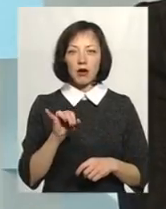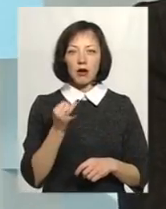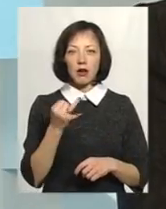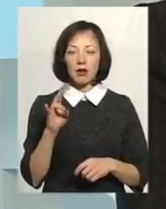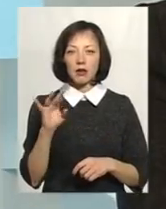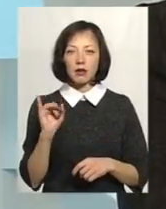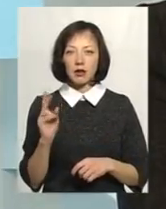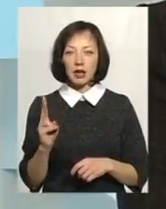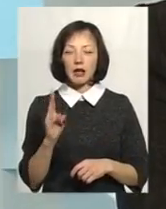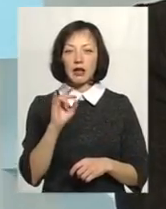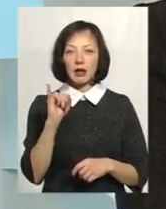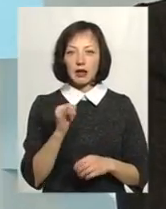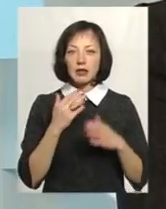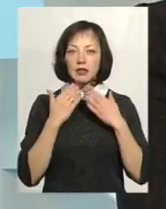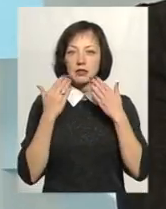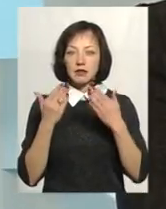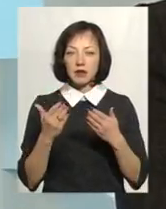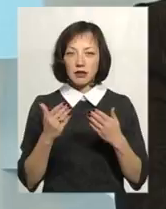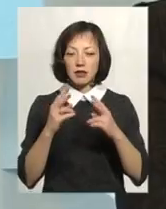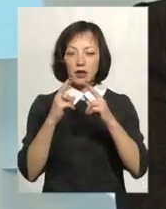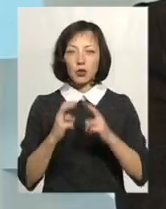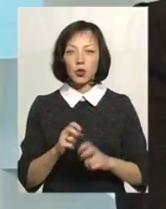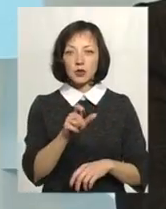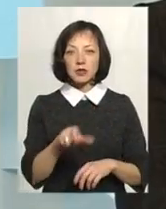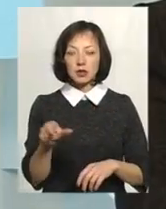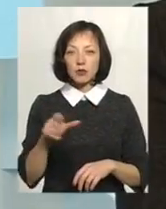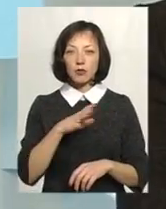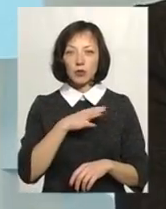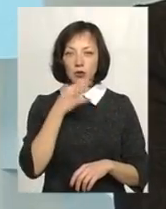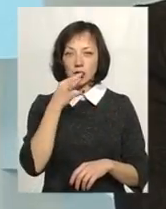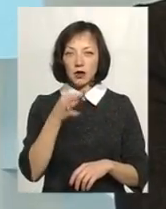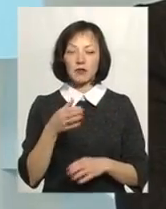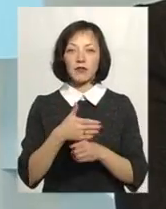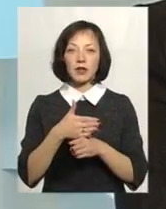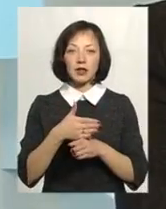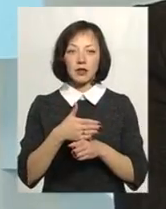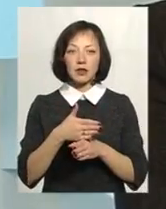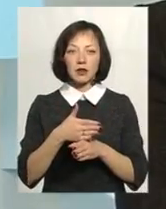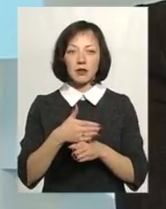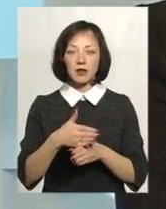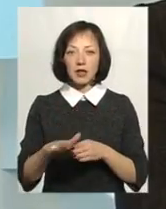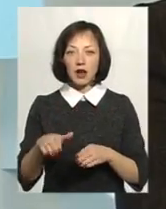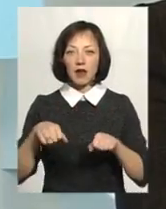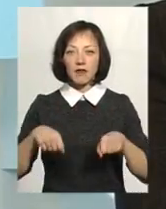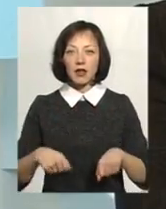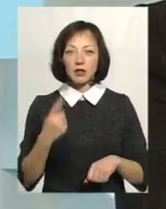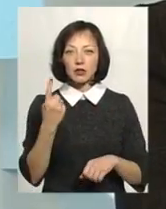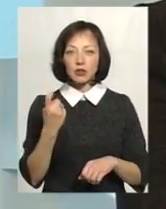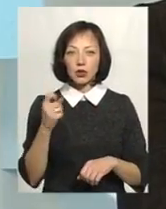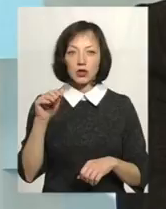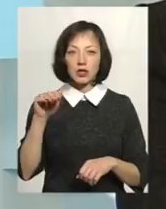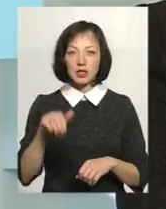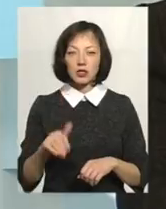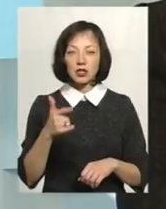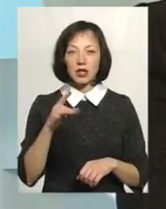Цезарович. І на звернення краєзнавців-дослідників було сказано, що виділяє влада 100 тисяч карбованців